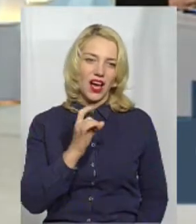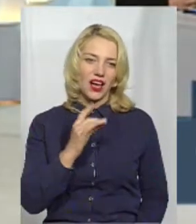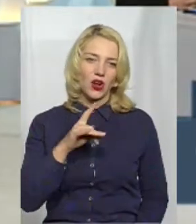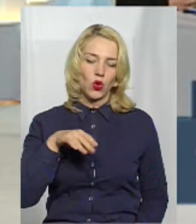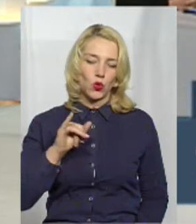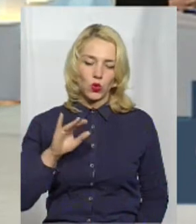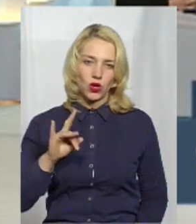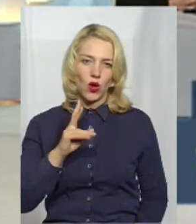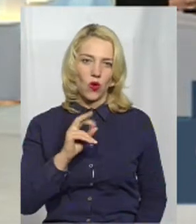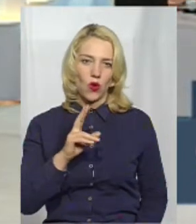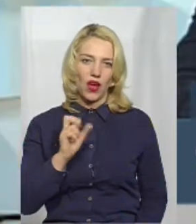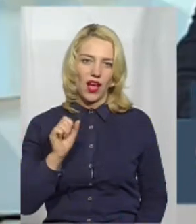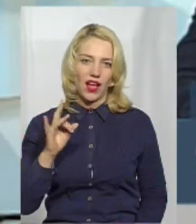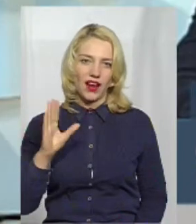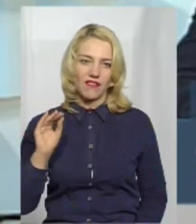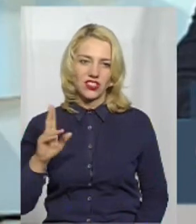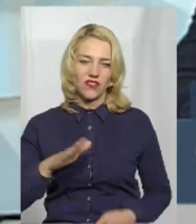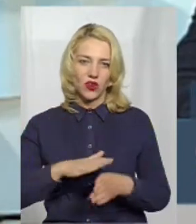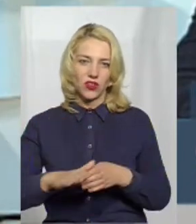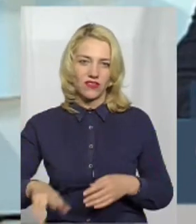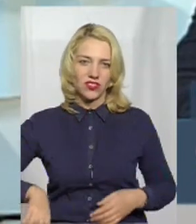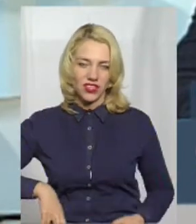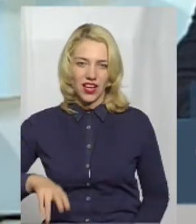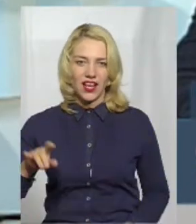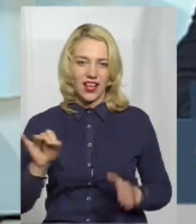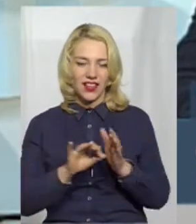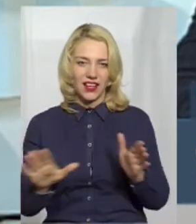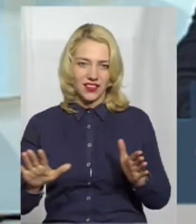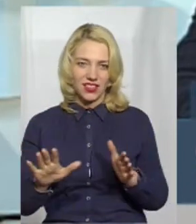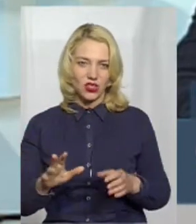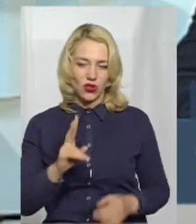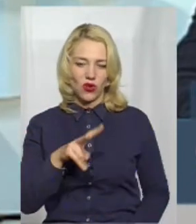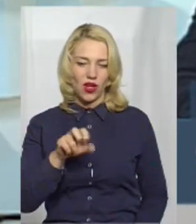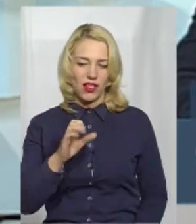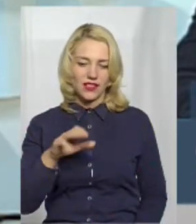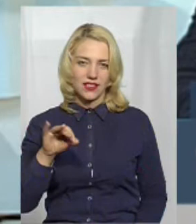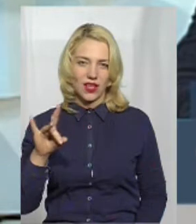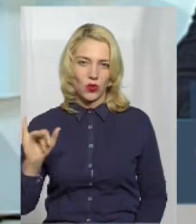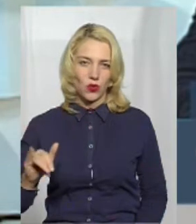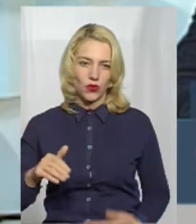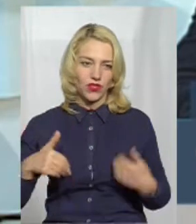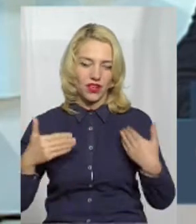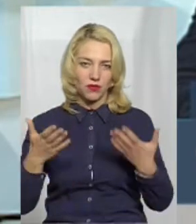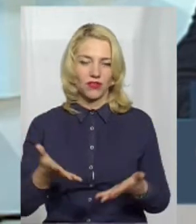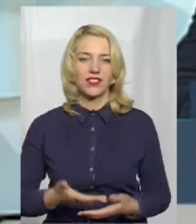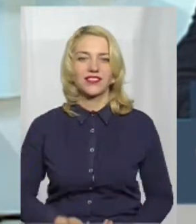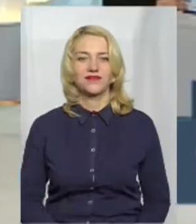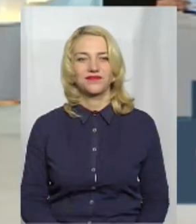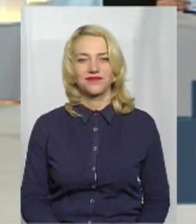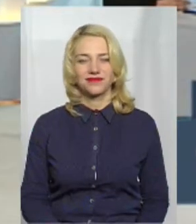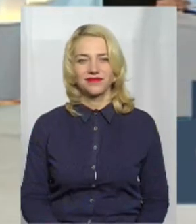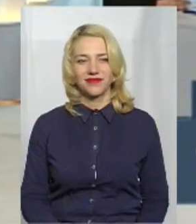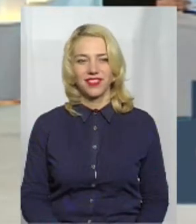Кокаревичем, виконавчим директором Хмельницького енергетичного кластеру. Вітаю вас, доброго вечора. Доброго вечора.